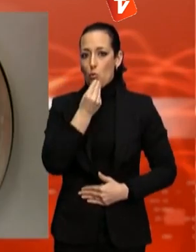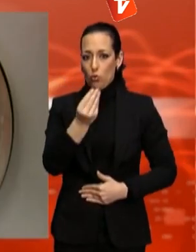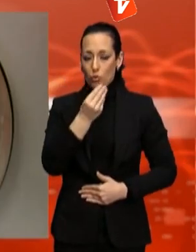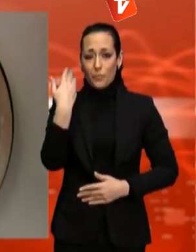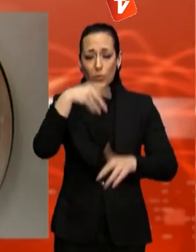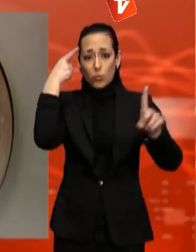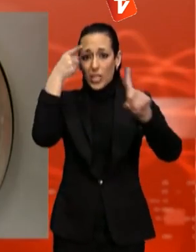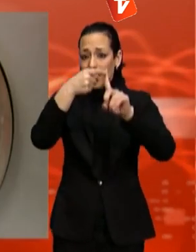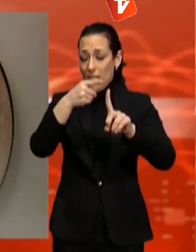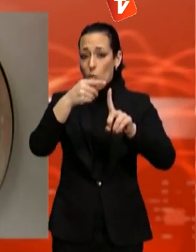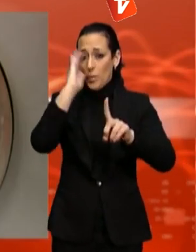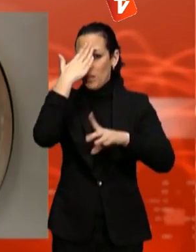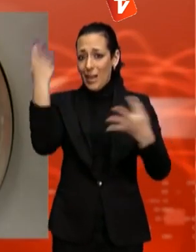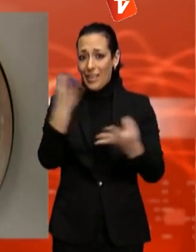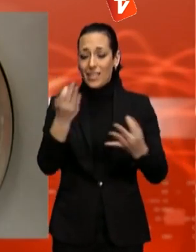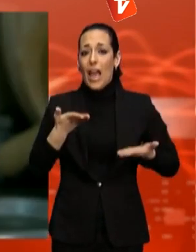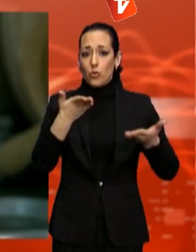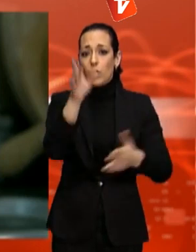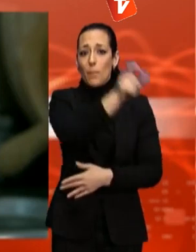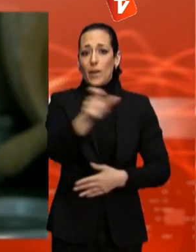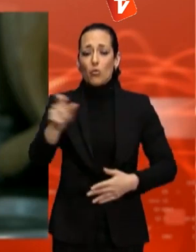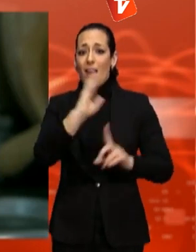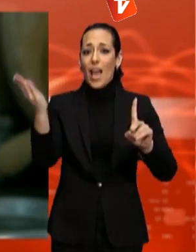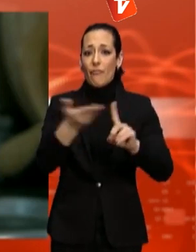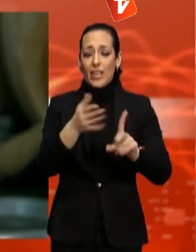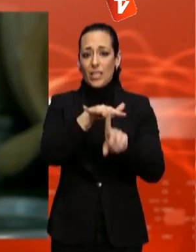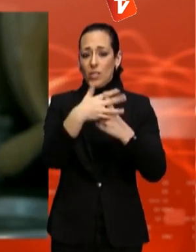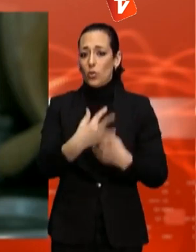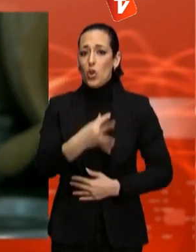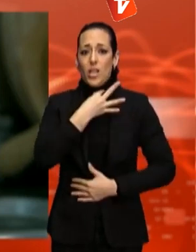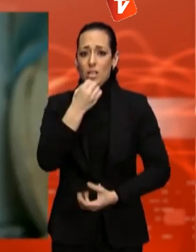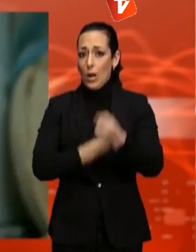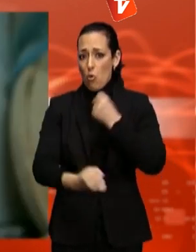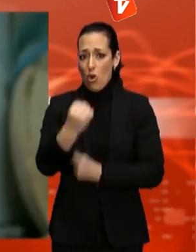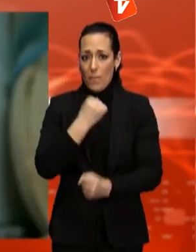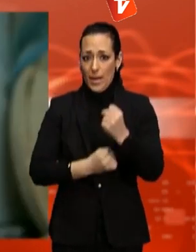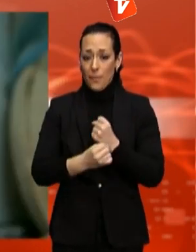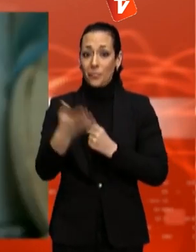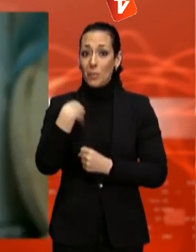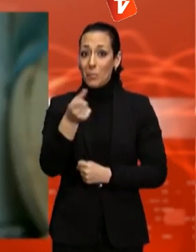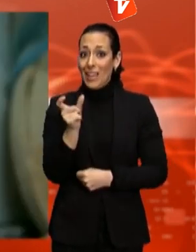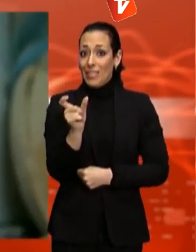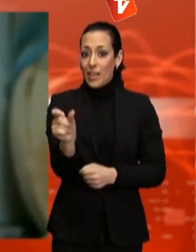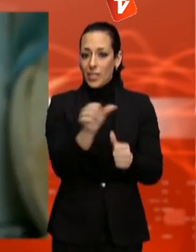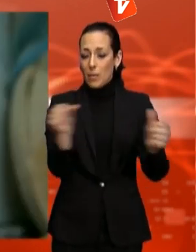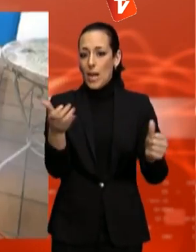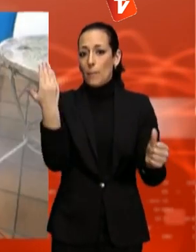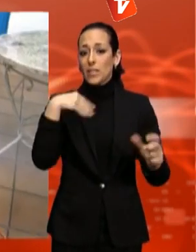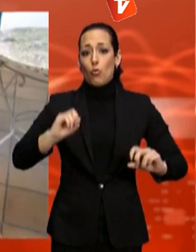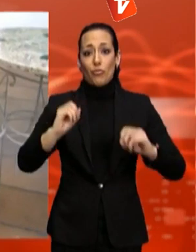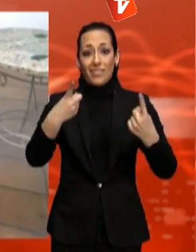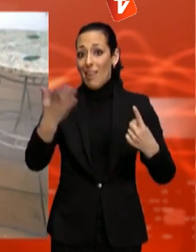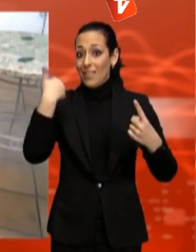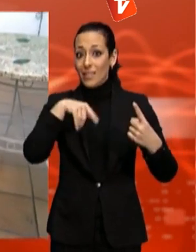famílies més vulnerables i les persones que estan patint els efectes de la crisi econòmica. Aquesta tarifa, que va entrar en vigor la setmana passada,